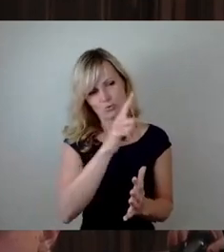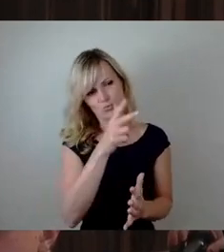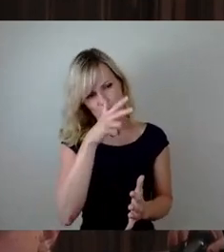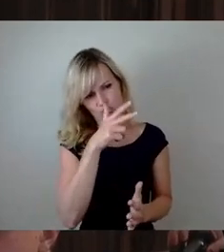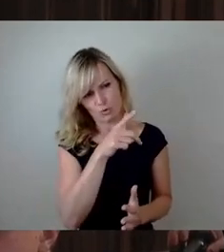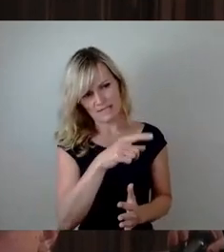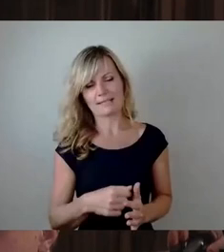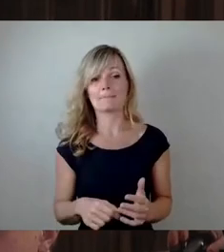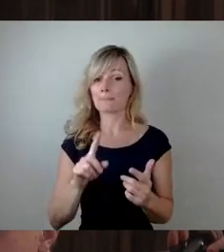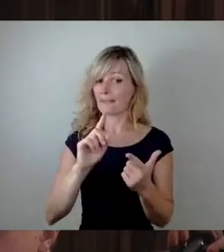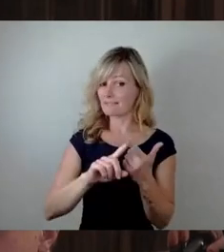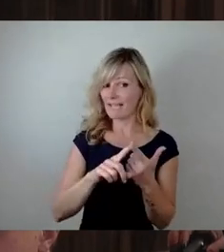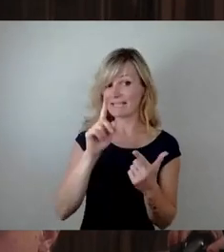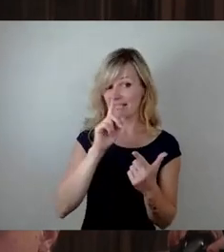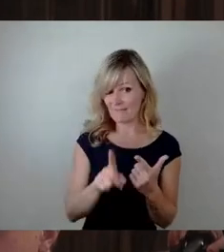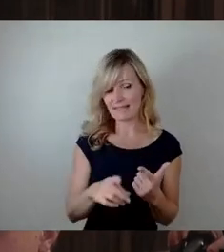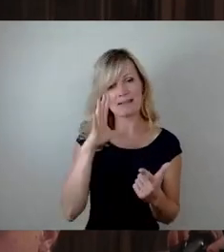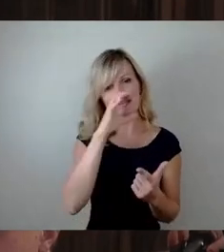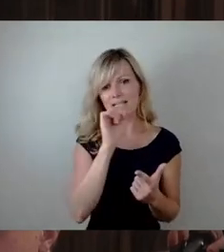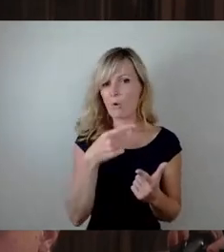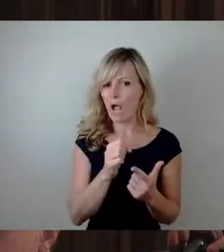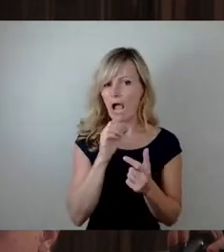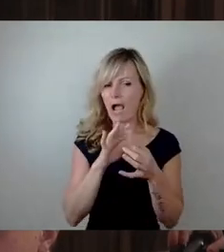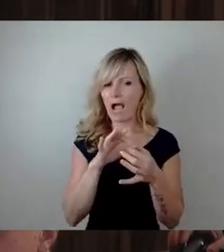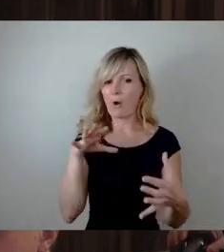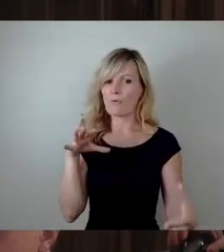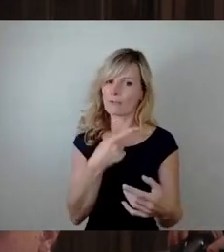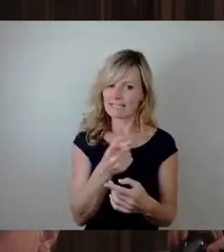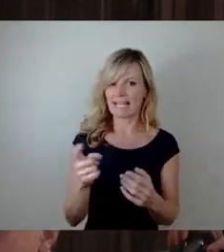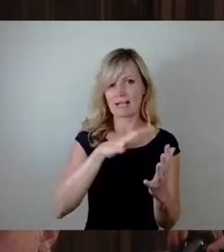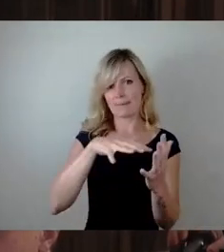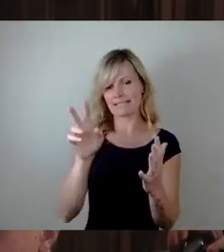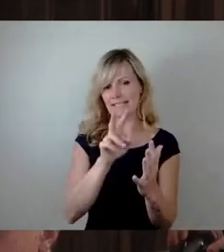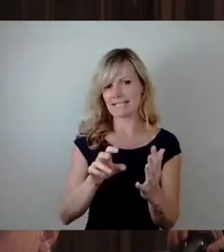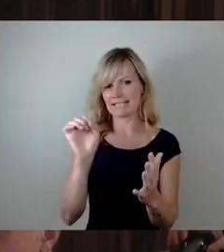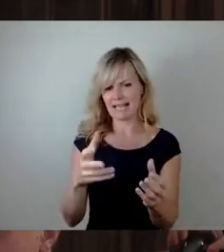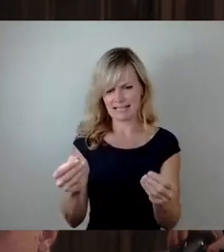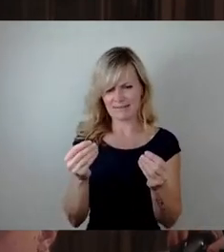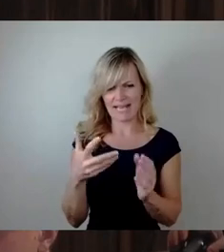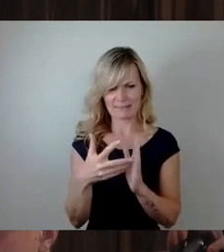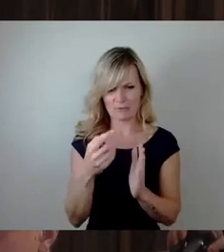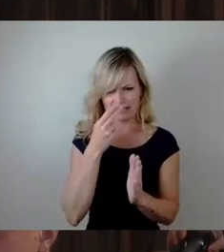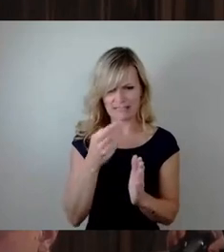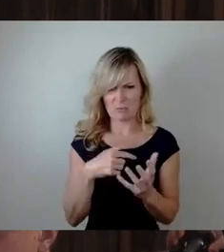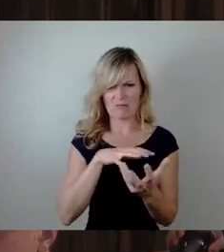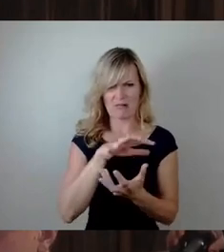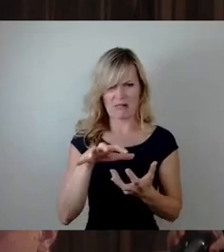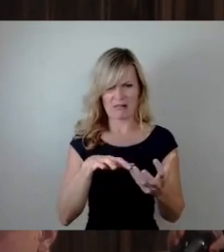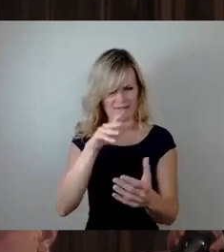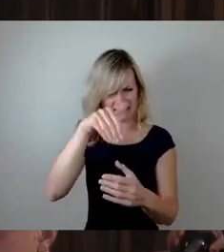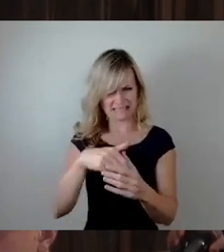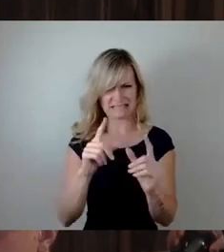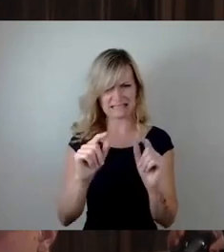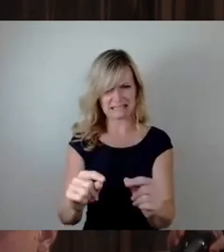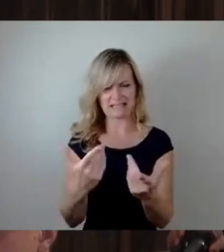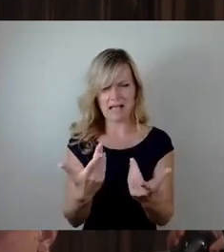das tun und der geneigten Prüferschaft aufhält, dass der Bericht mit Unterricht schwammig ist und fragt, ob das daran liegt, dass